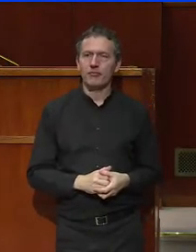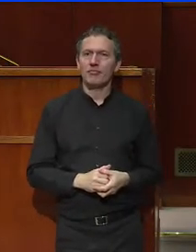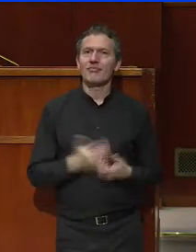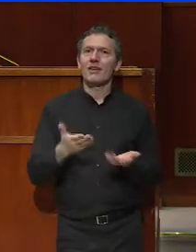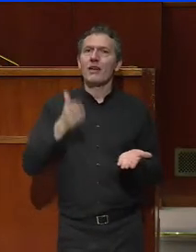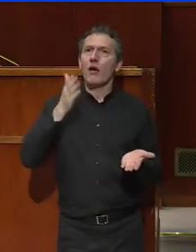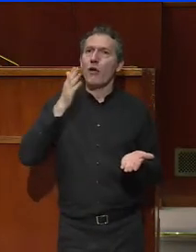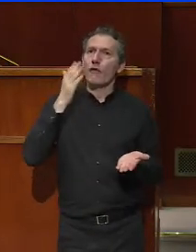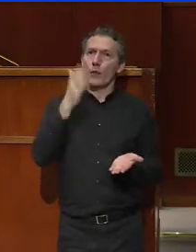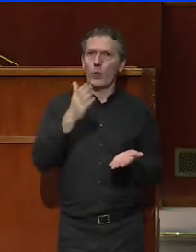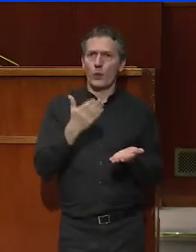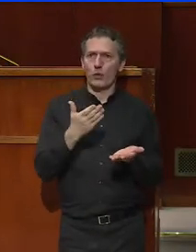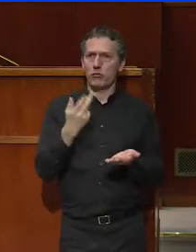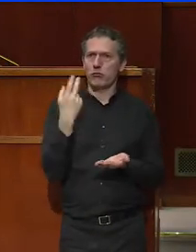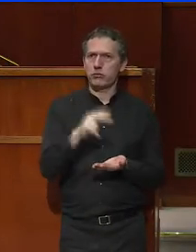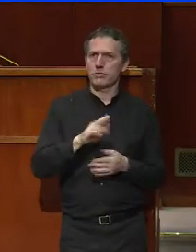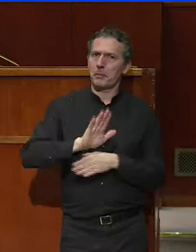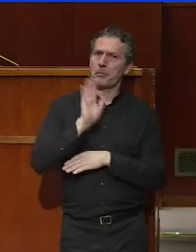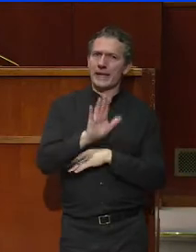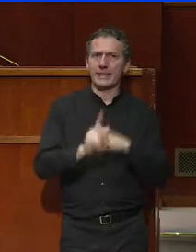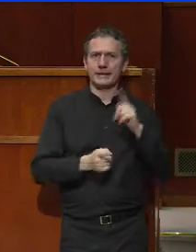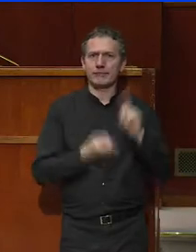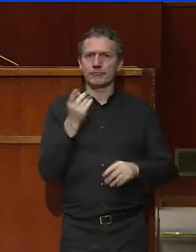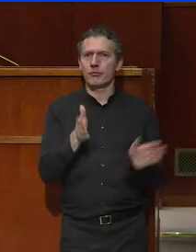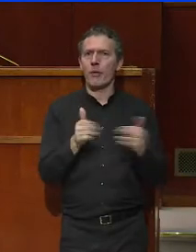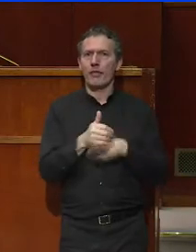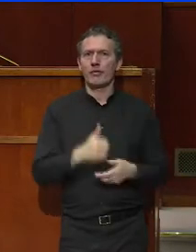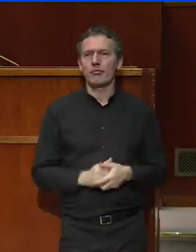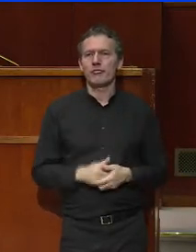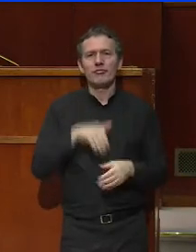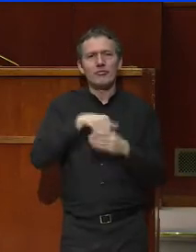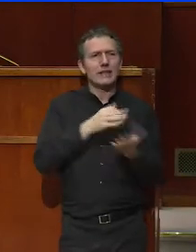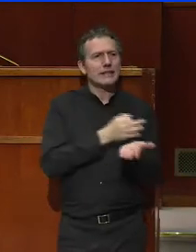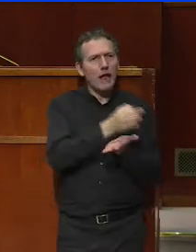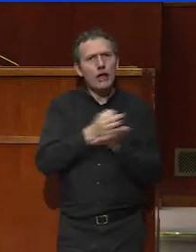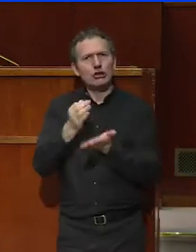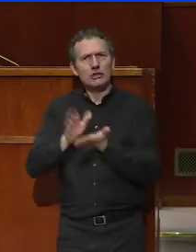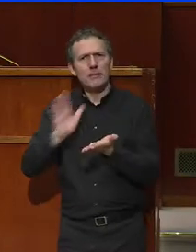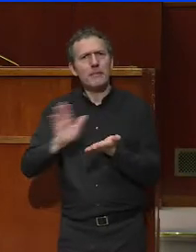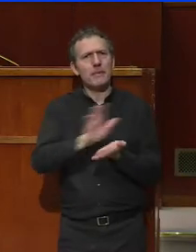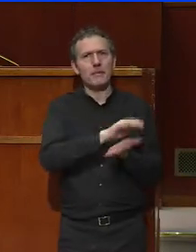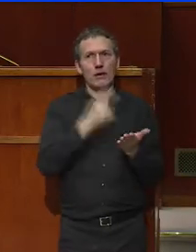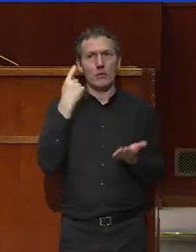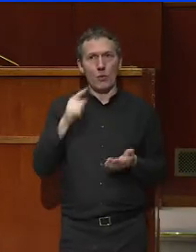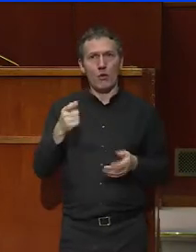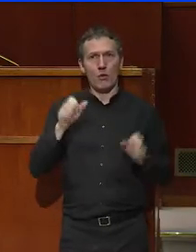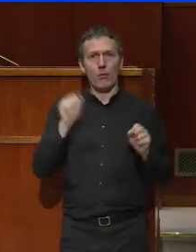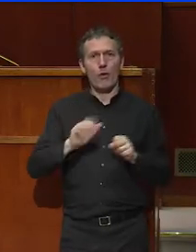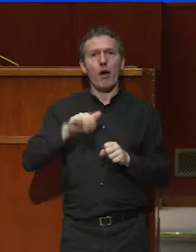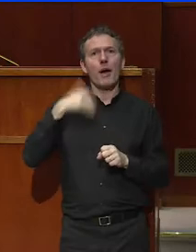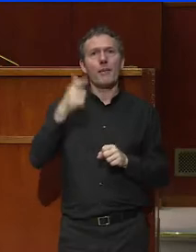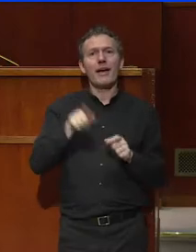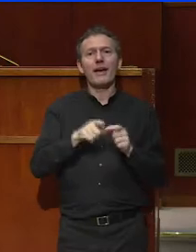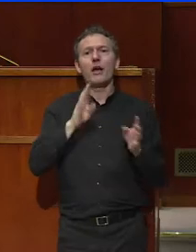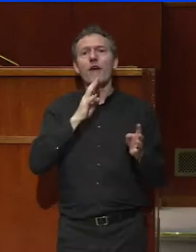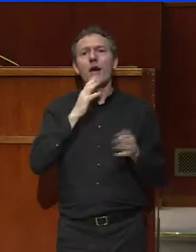donc, est votre spécialité. Il affleure dans les axes stratégiques qui vous permettront, monsieur le président, d'arrêter à l